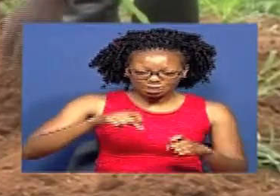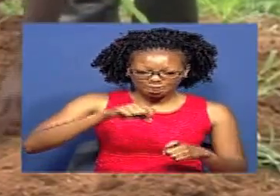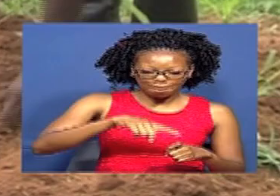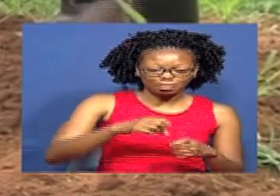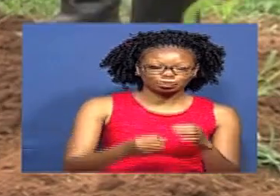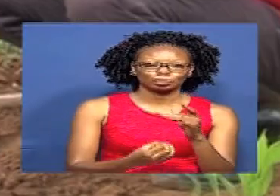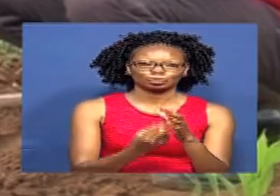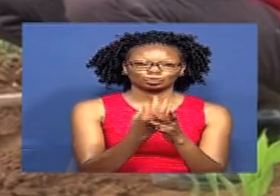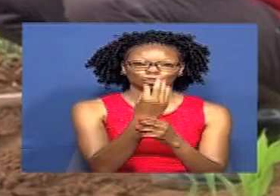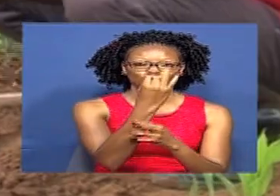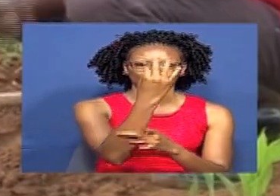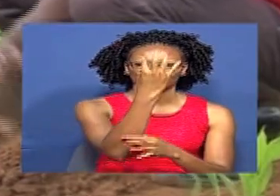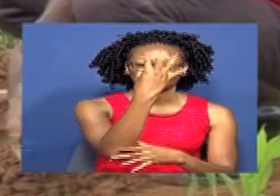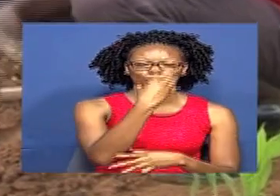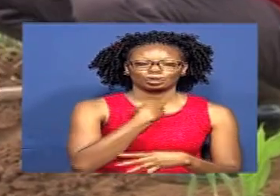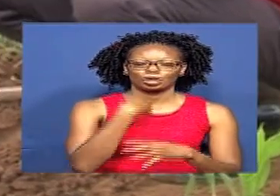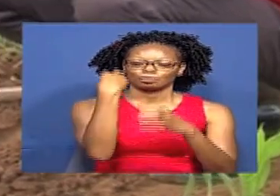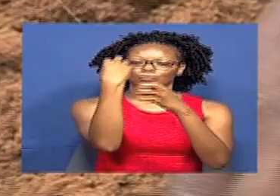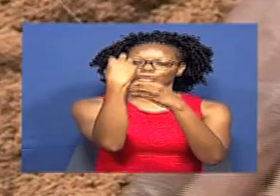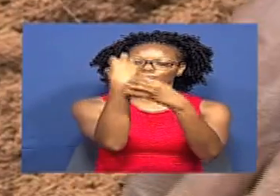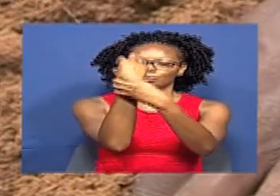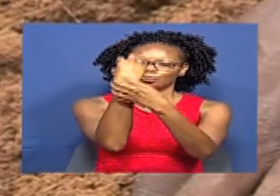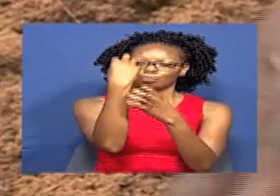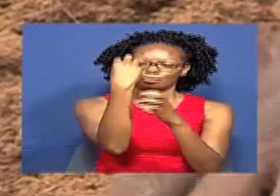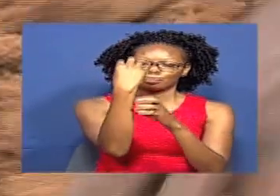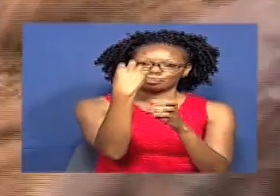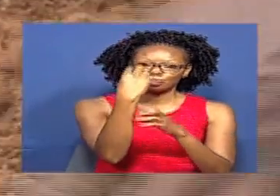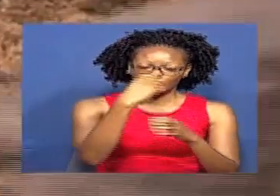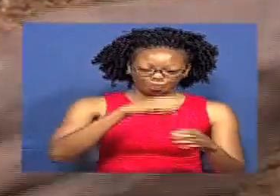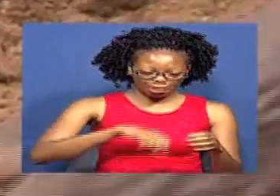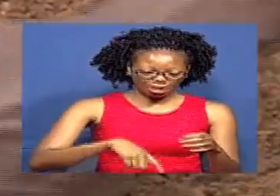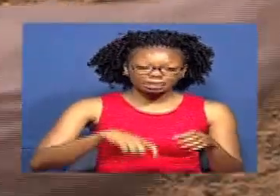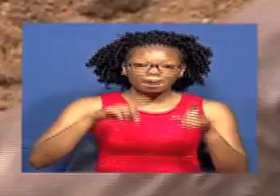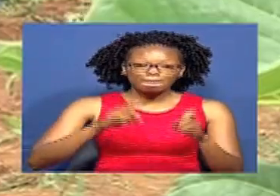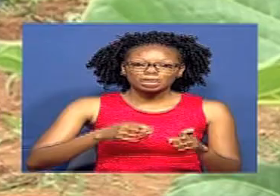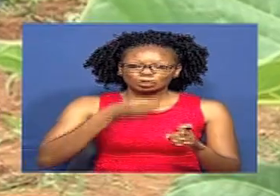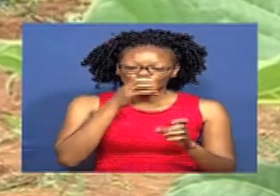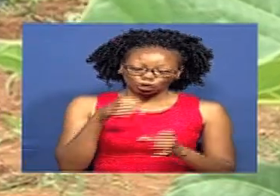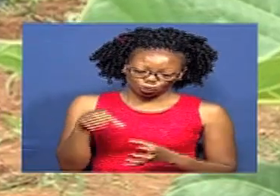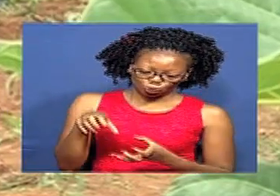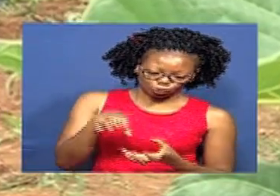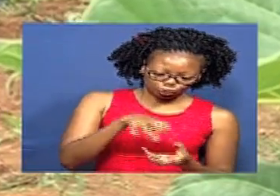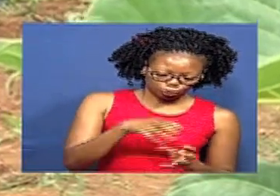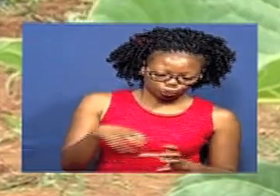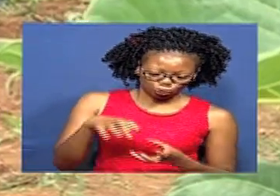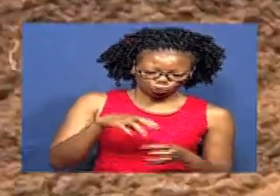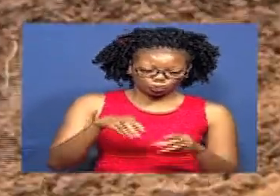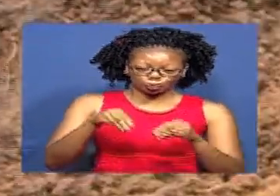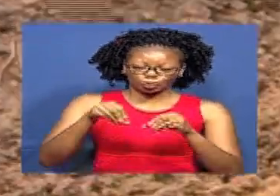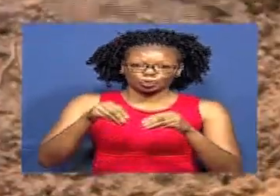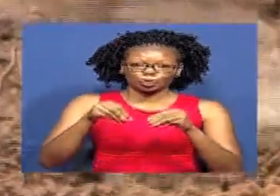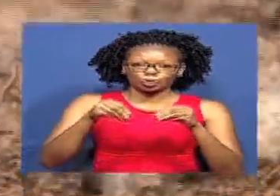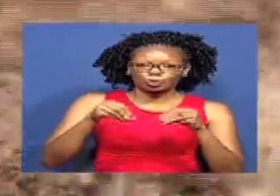kupandwa Baada ya upanzi ni lazima litunzo vizuri kwa kulimwagia maji na kueka mbolea ili